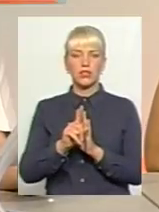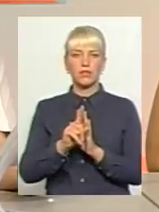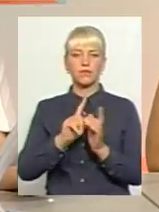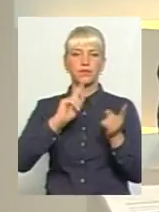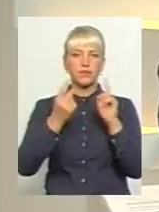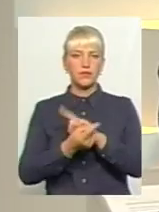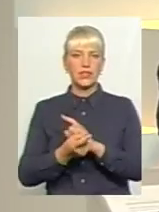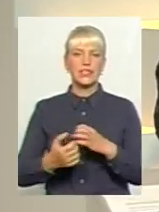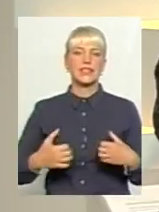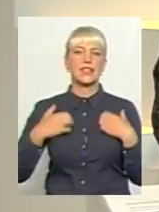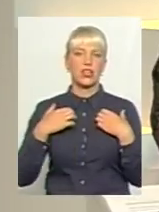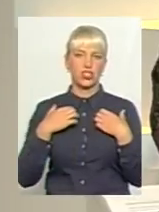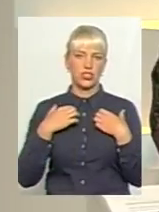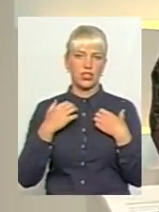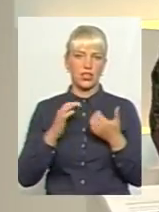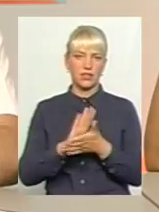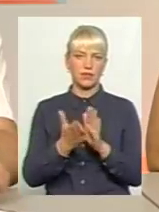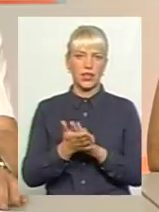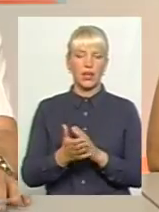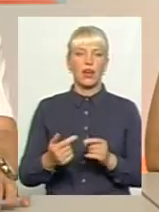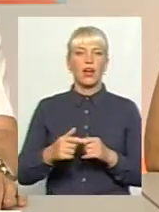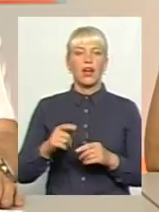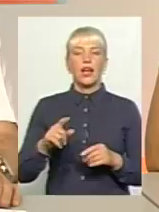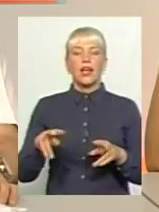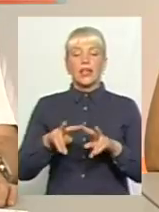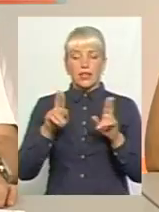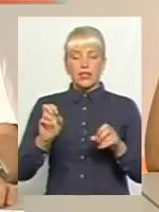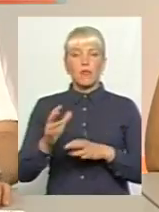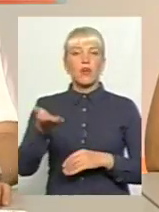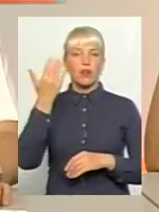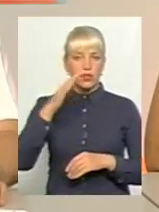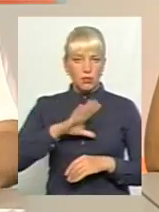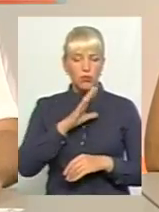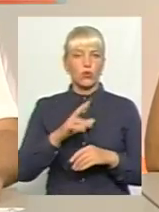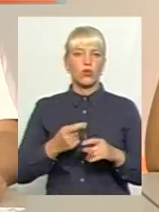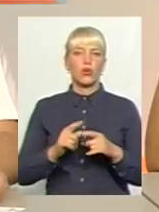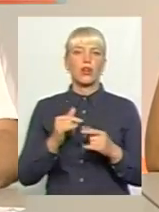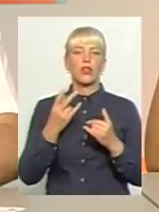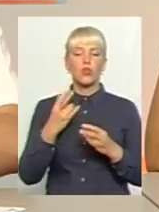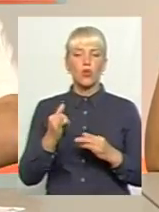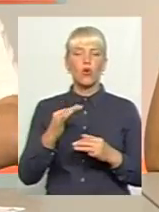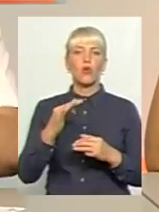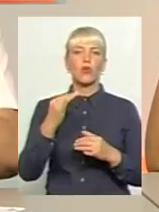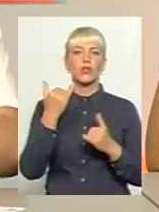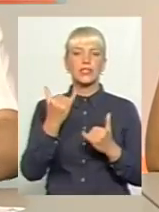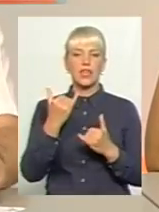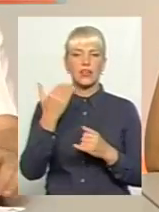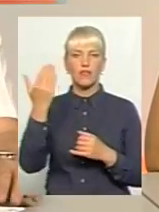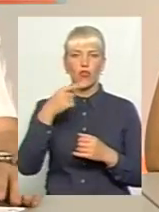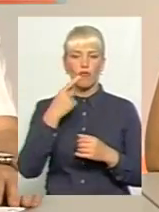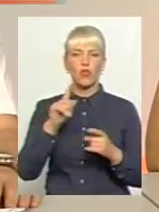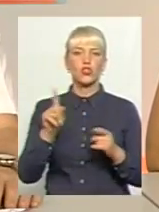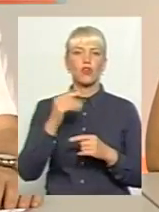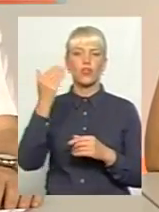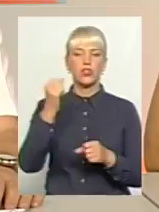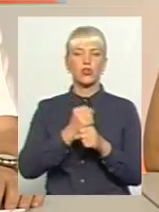Яка зараз якість цих фільтрів? Така сама, як була колись, але зараз вони мотивують тим, що вони зробили цю гемодіофільтрацію, тобто